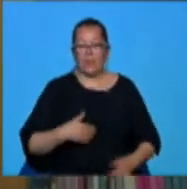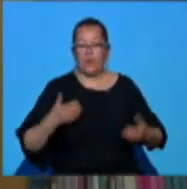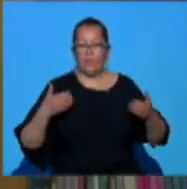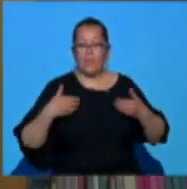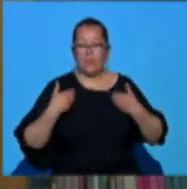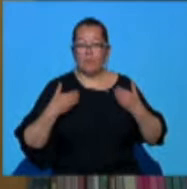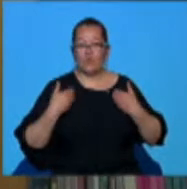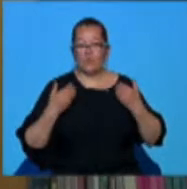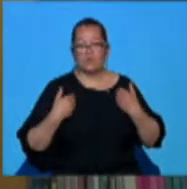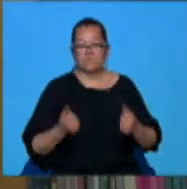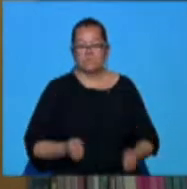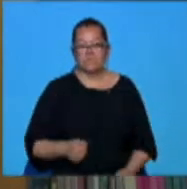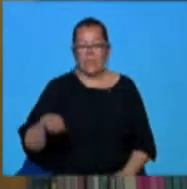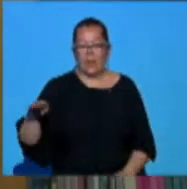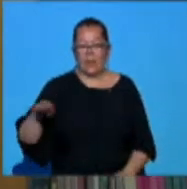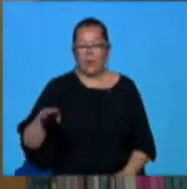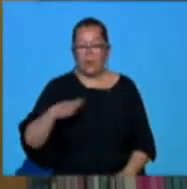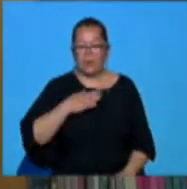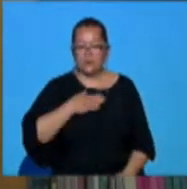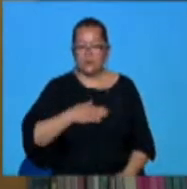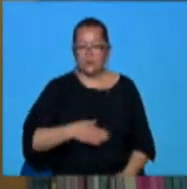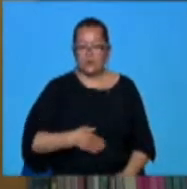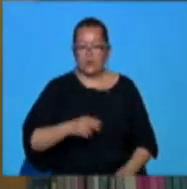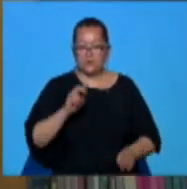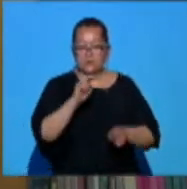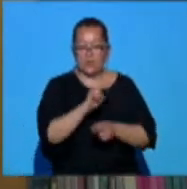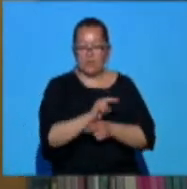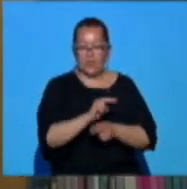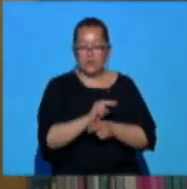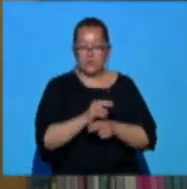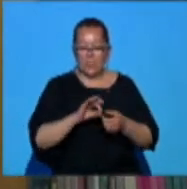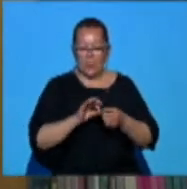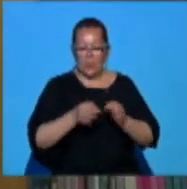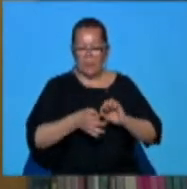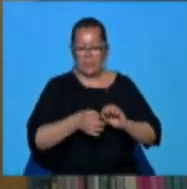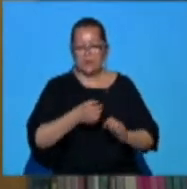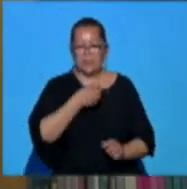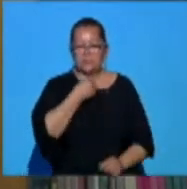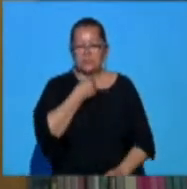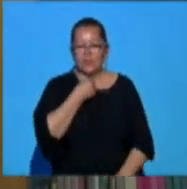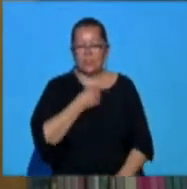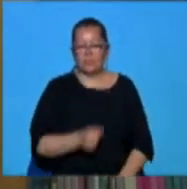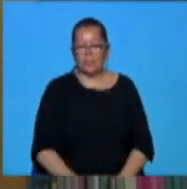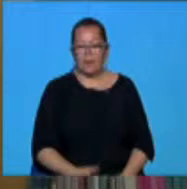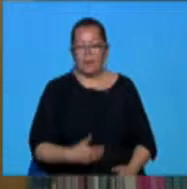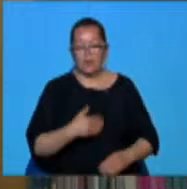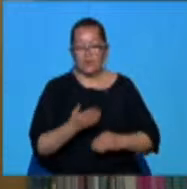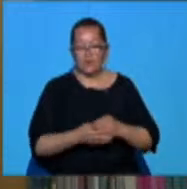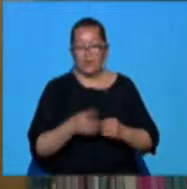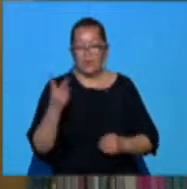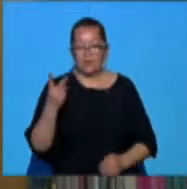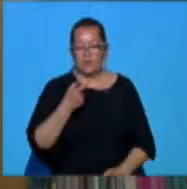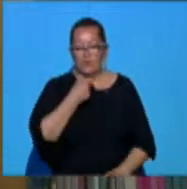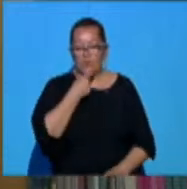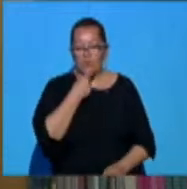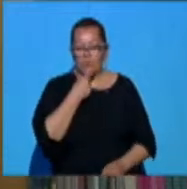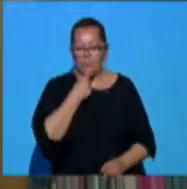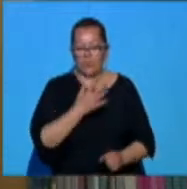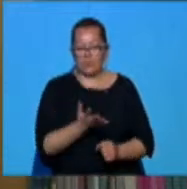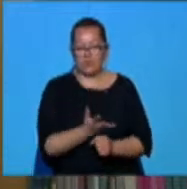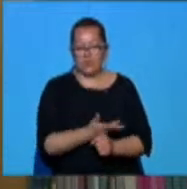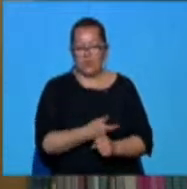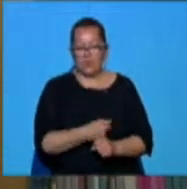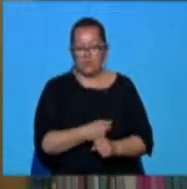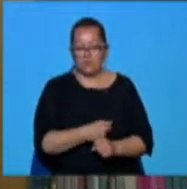bucurat că un copil își dorește foarte tare să participe la olimpiada de geografie, mai ales că după doi ani de pandemie, când